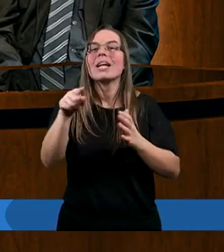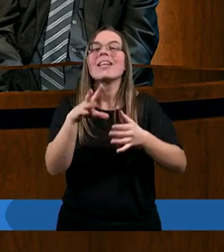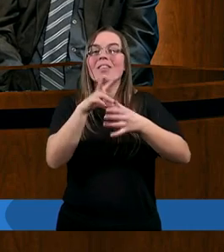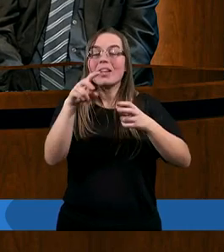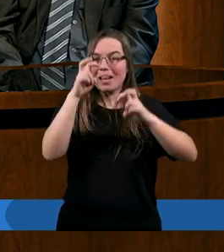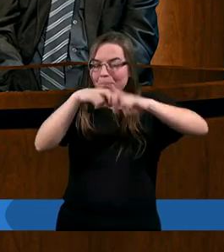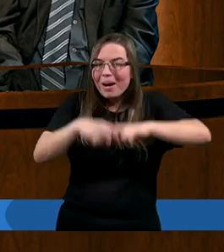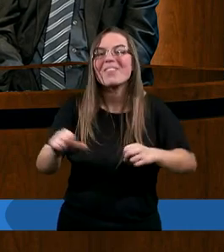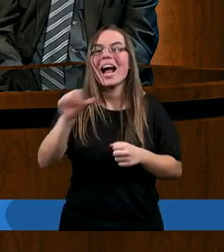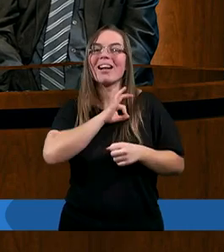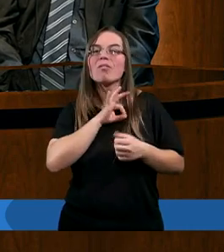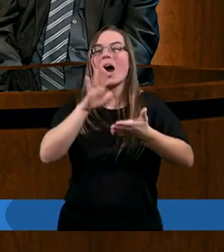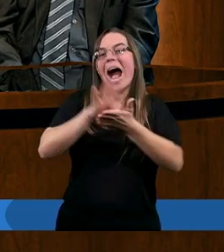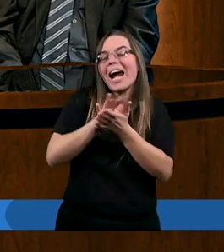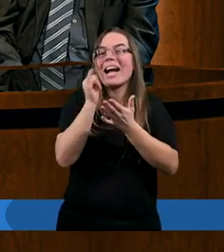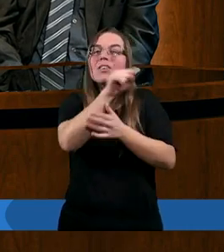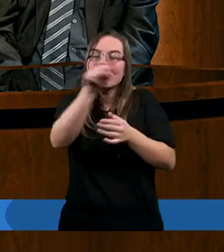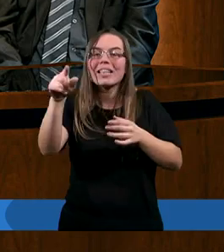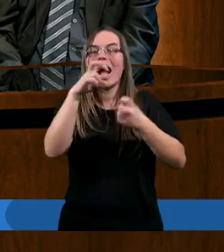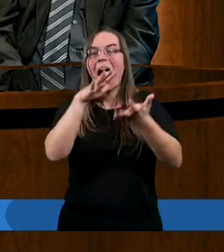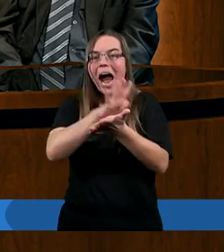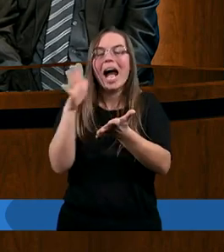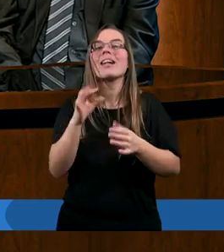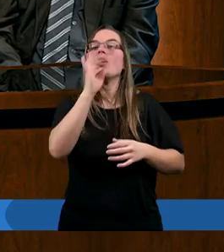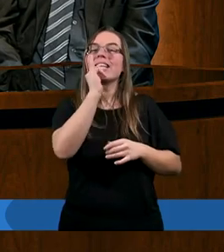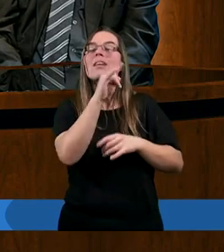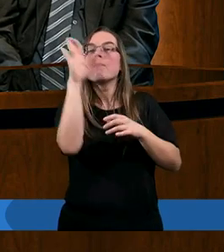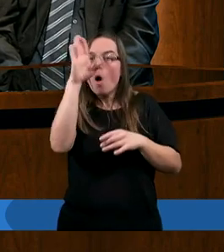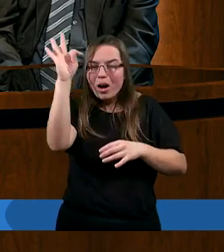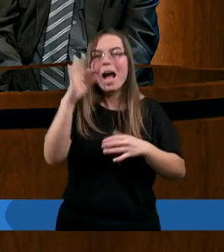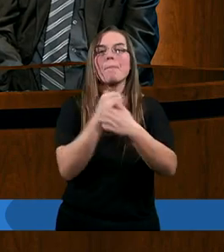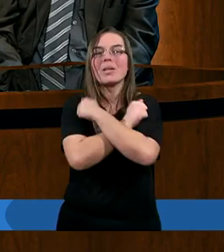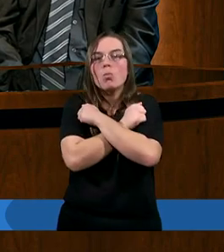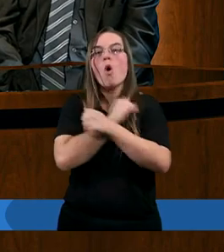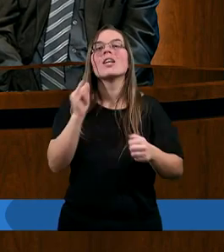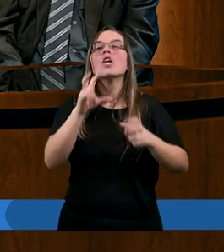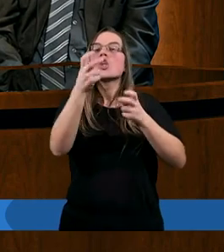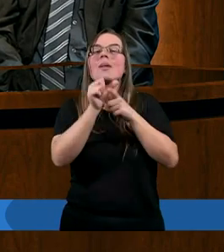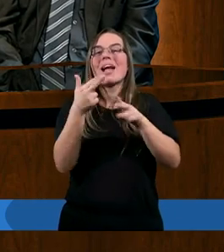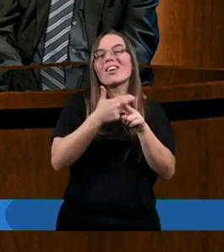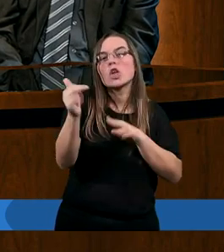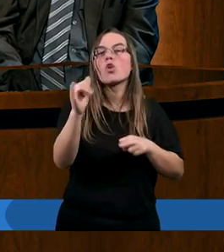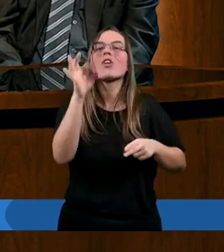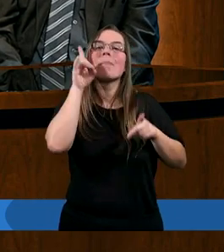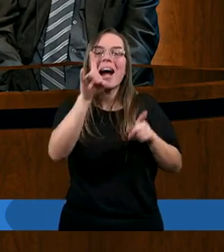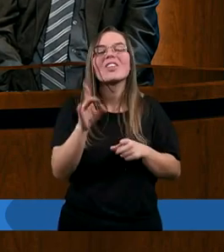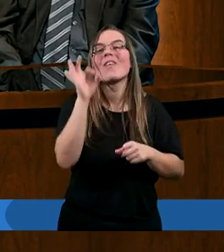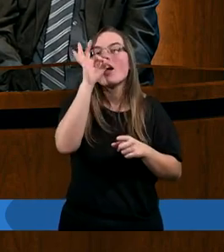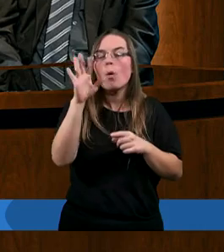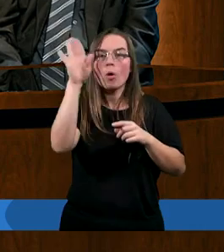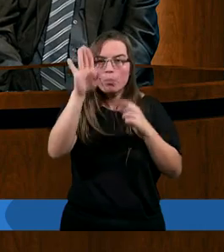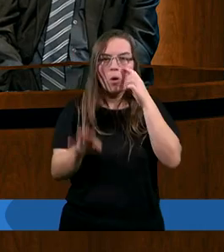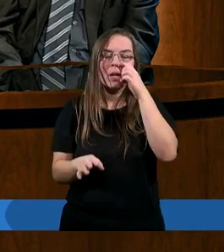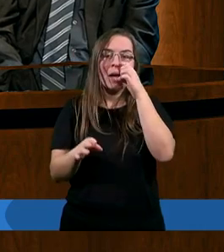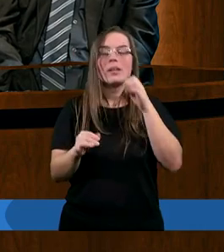poznawania jego charakteru i jego miłości i tego czym jest czystość i prawdziwa dobroć, żeby